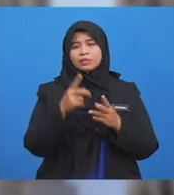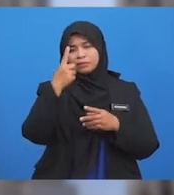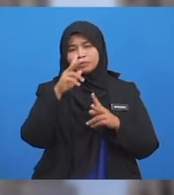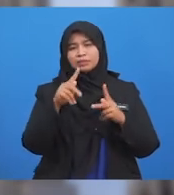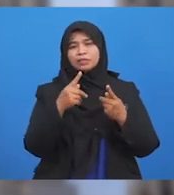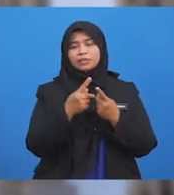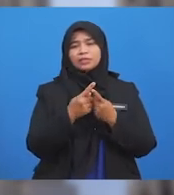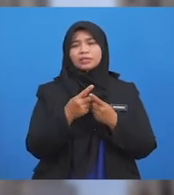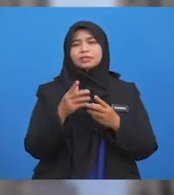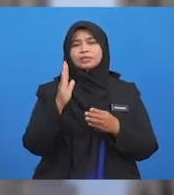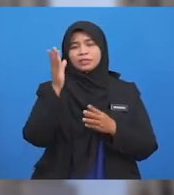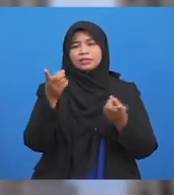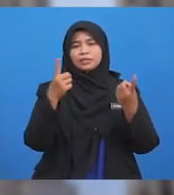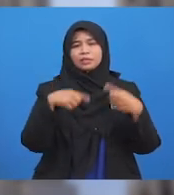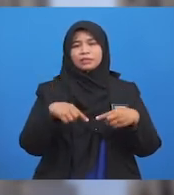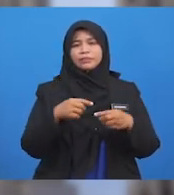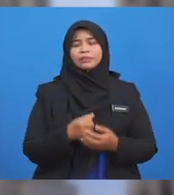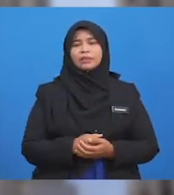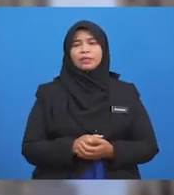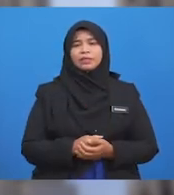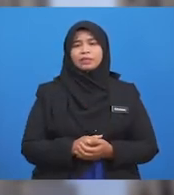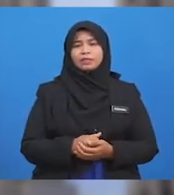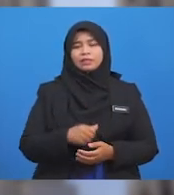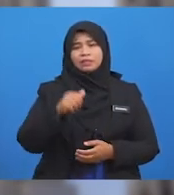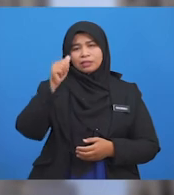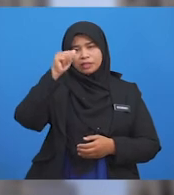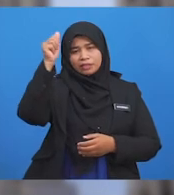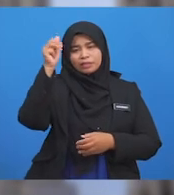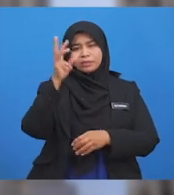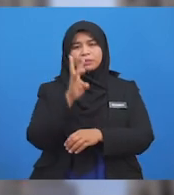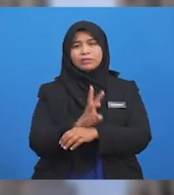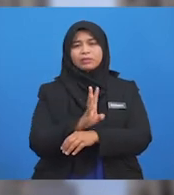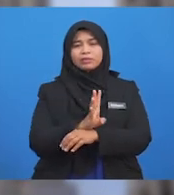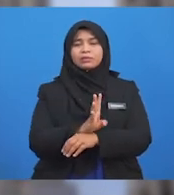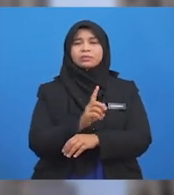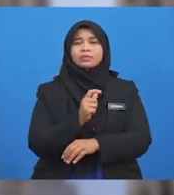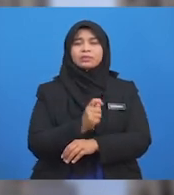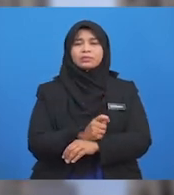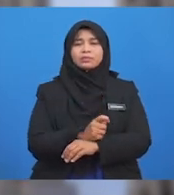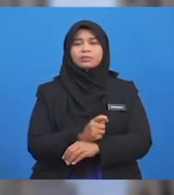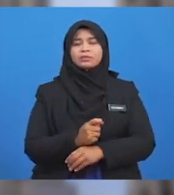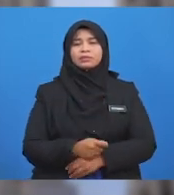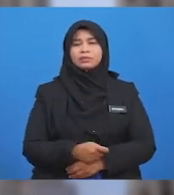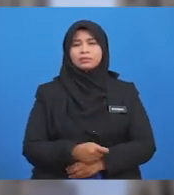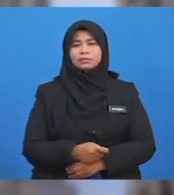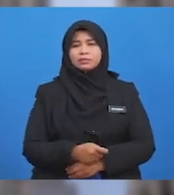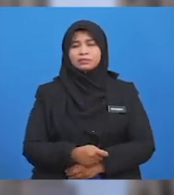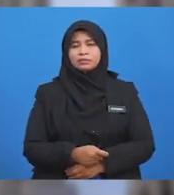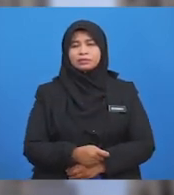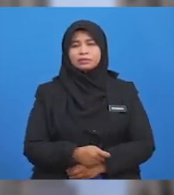Akan Datang Ila Lekor Wa Ma'assalamah Wa Bilahi Taufiq Wa Hidayah Wassalamualaikum